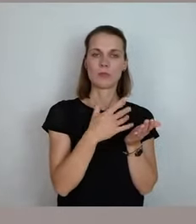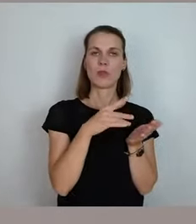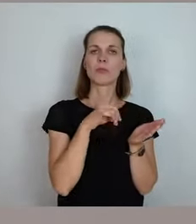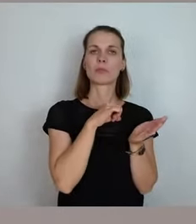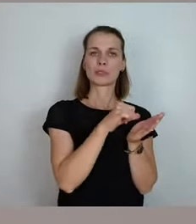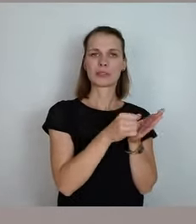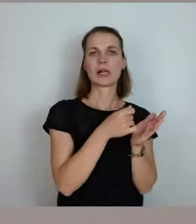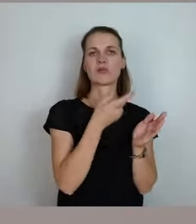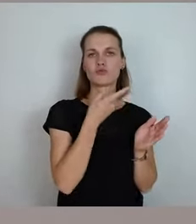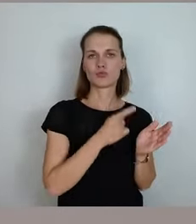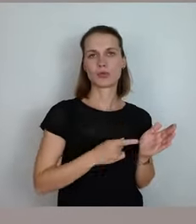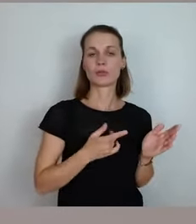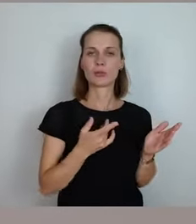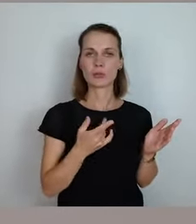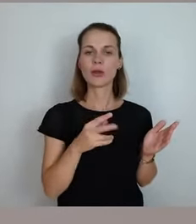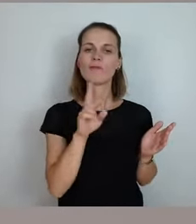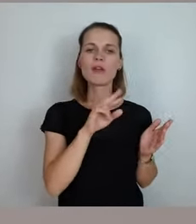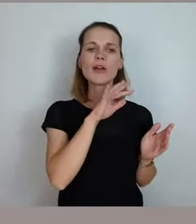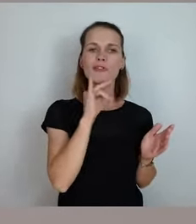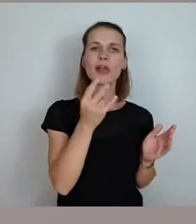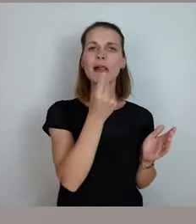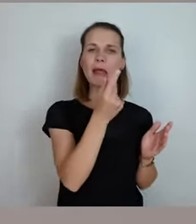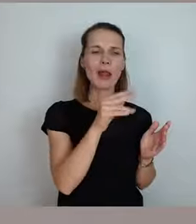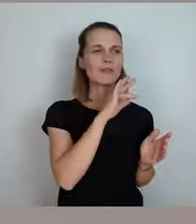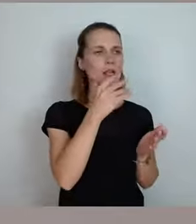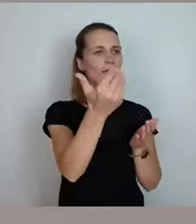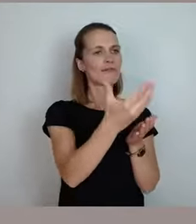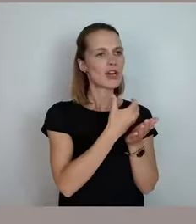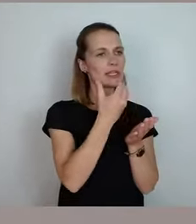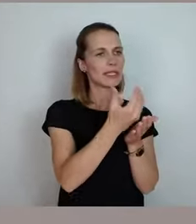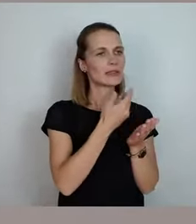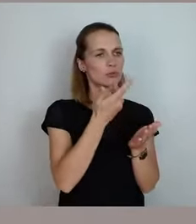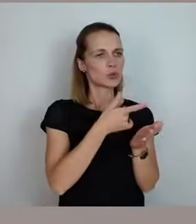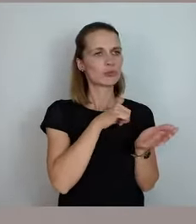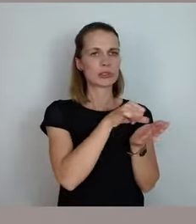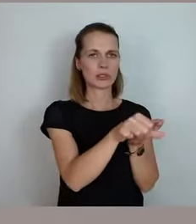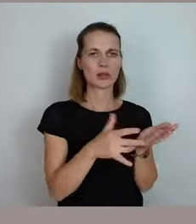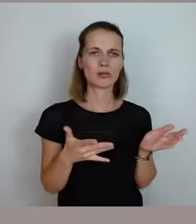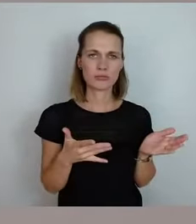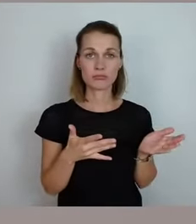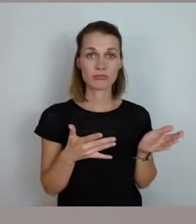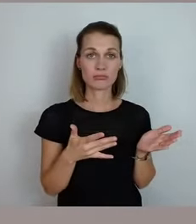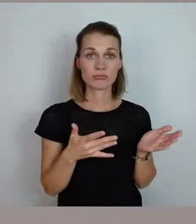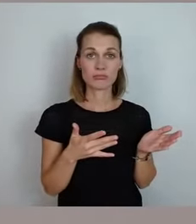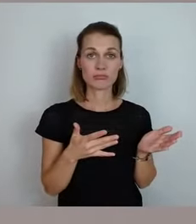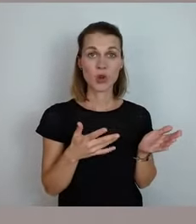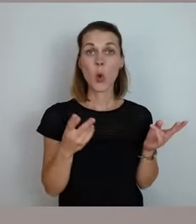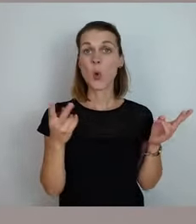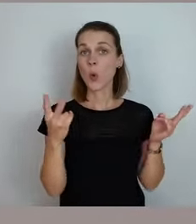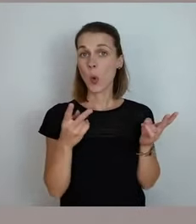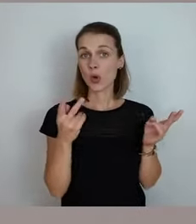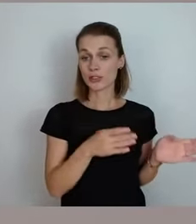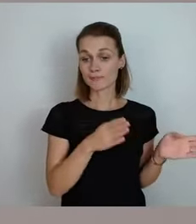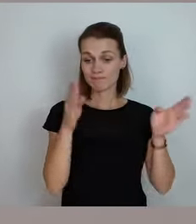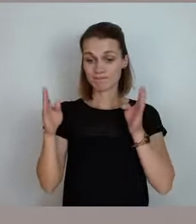haben, die viel verdienen, die viel leisten, keine Ahnung. Oder wir probieren es auf dem Weg, den wir schon mal als Deutschland erfolgreich